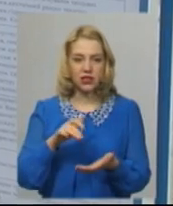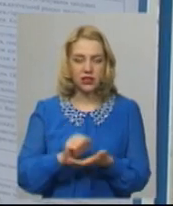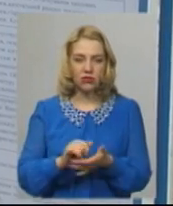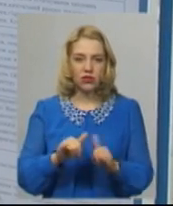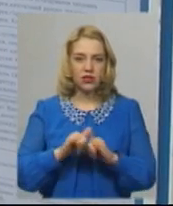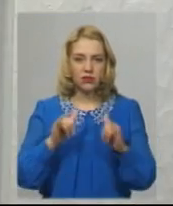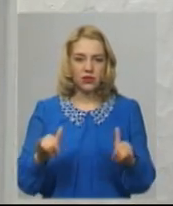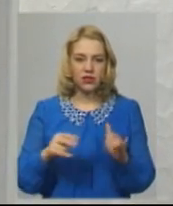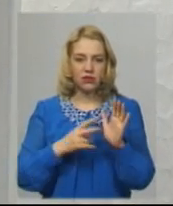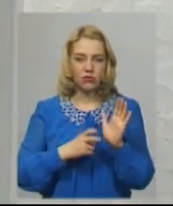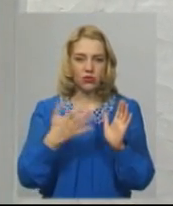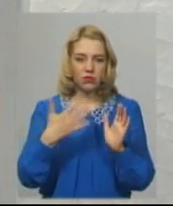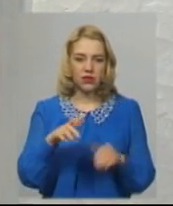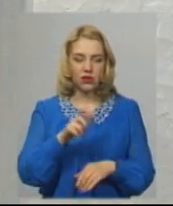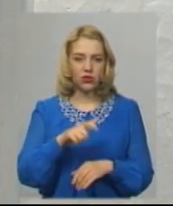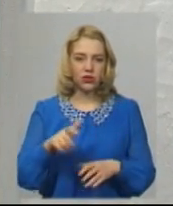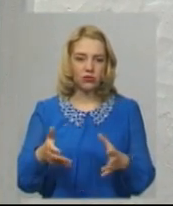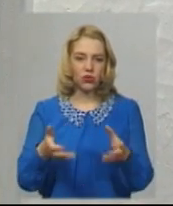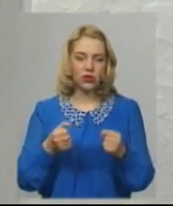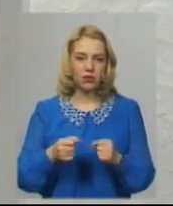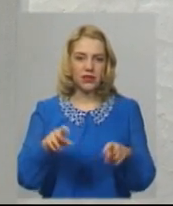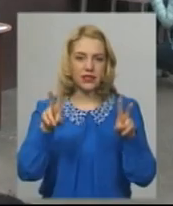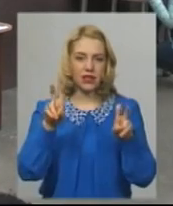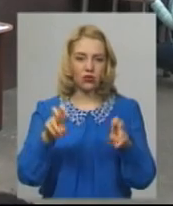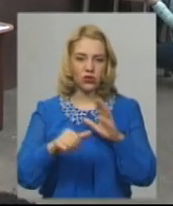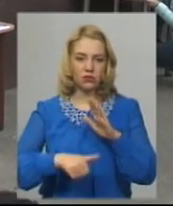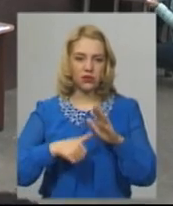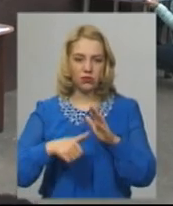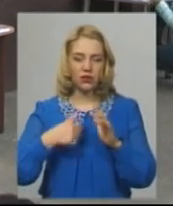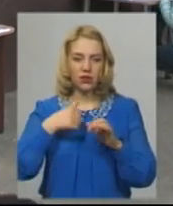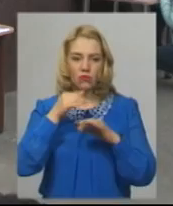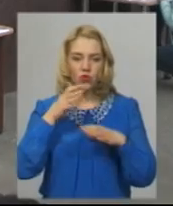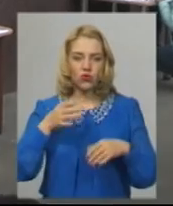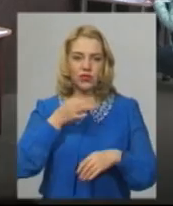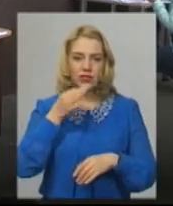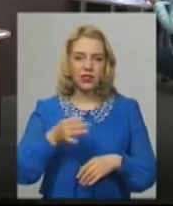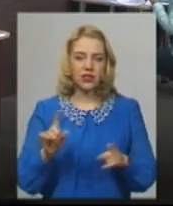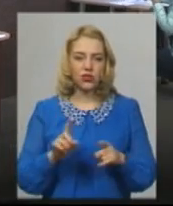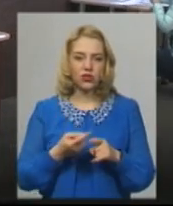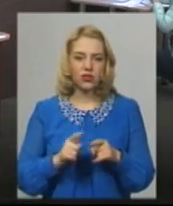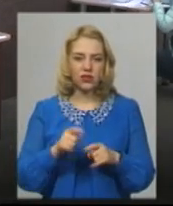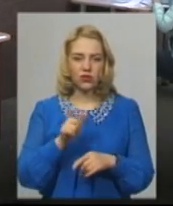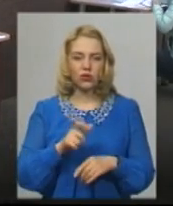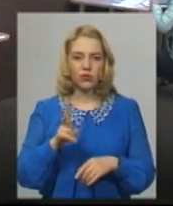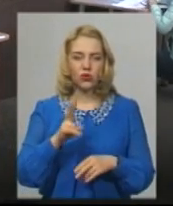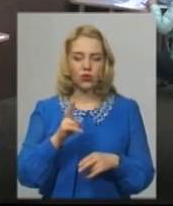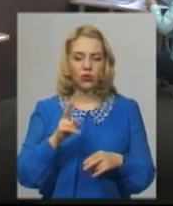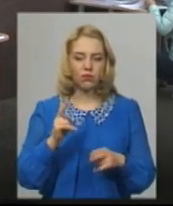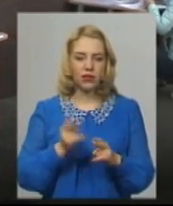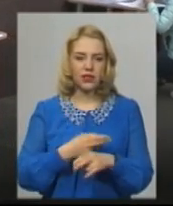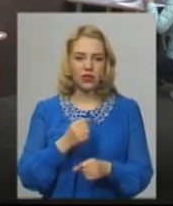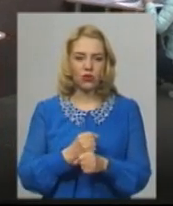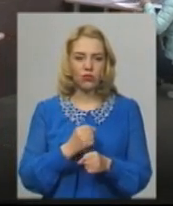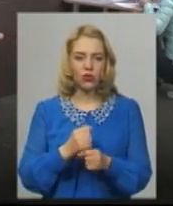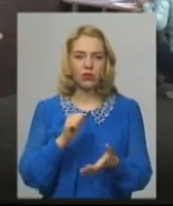Майже 750 осіб отримали статус безробітного. Я не можу сказати, що це особи, які втратили роботу через